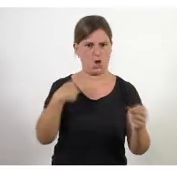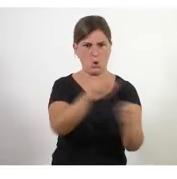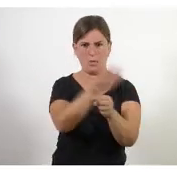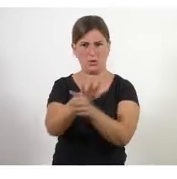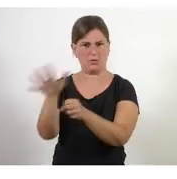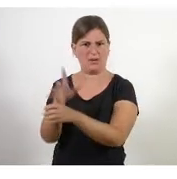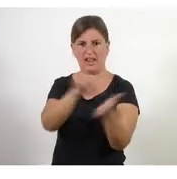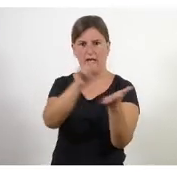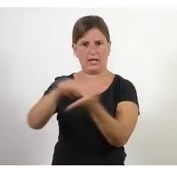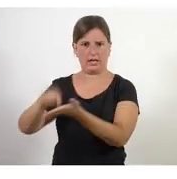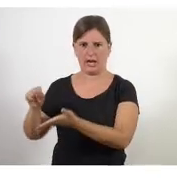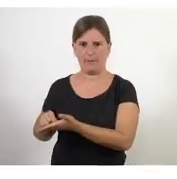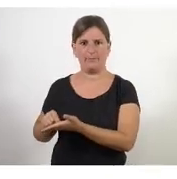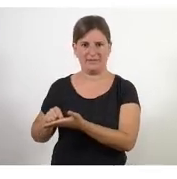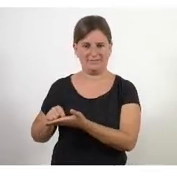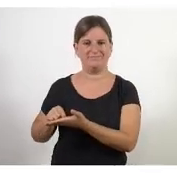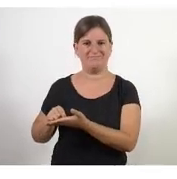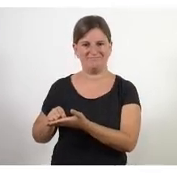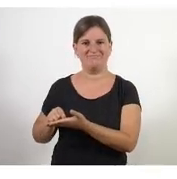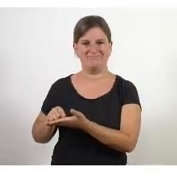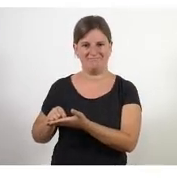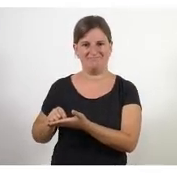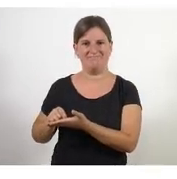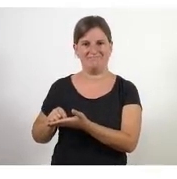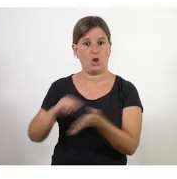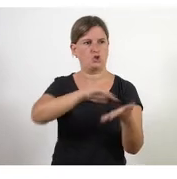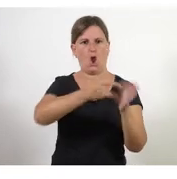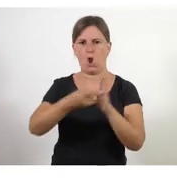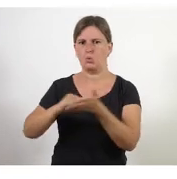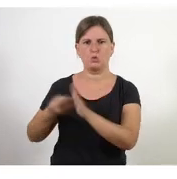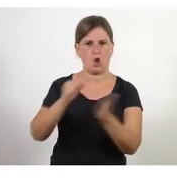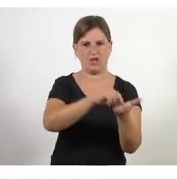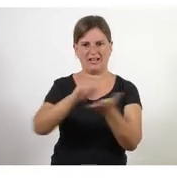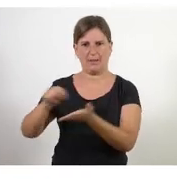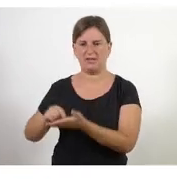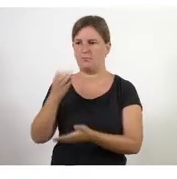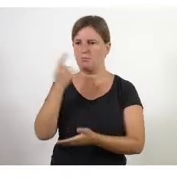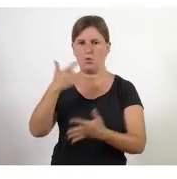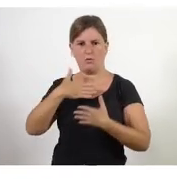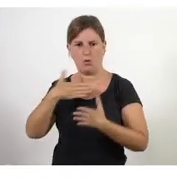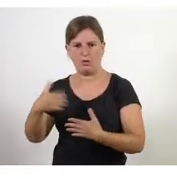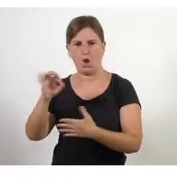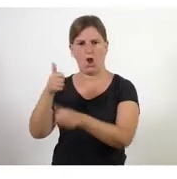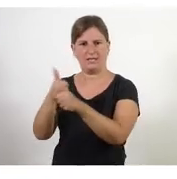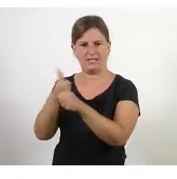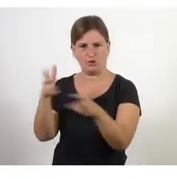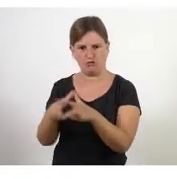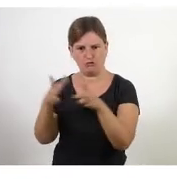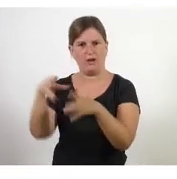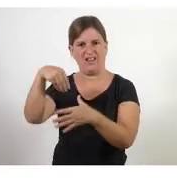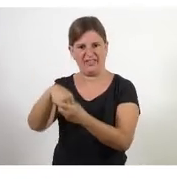el que està passant quan una persona quan un voluntari una voluntària quan un treballador social de l